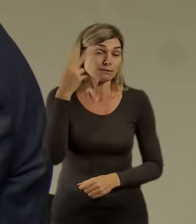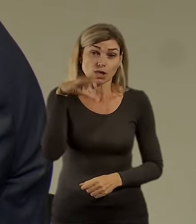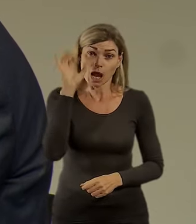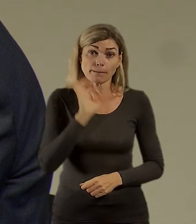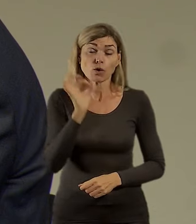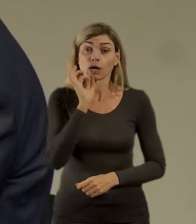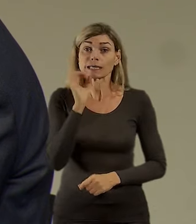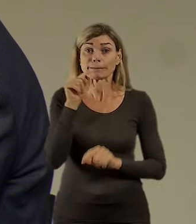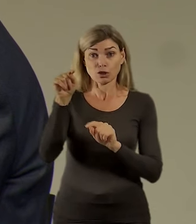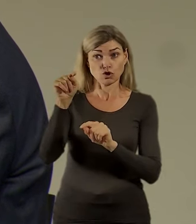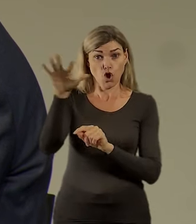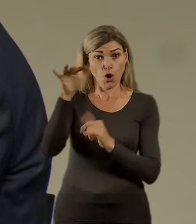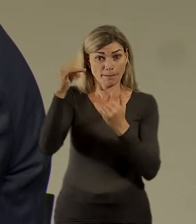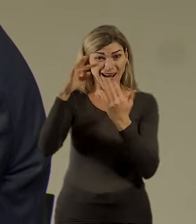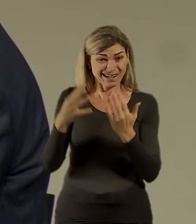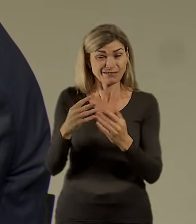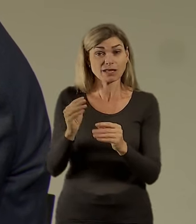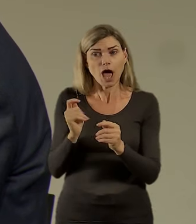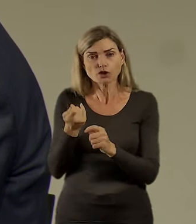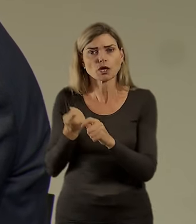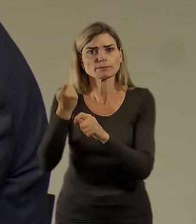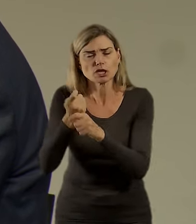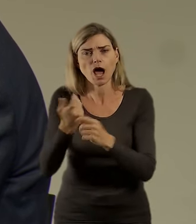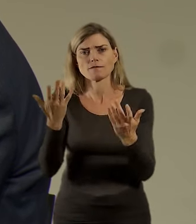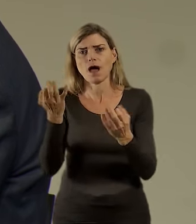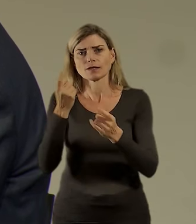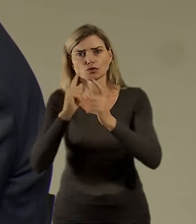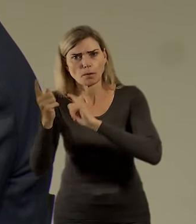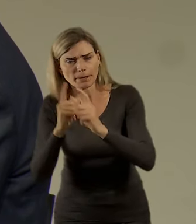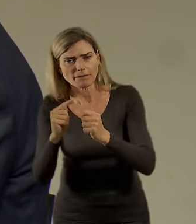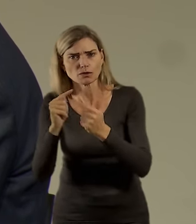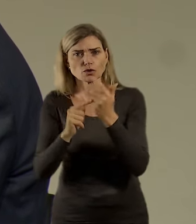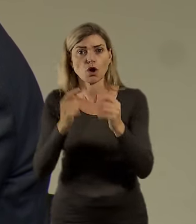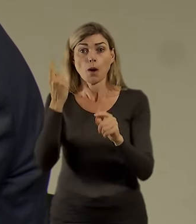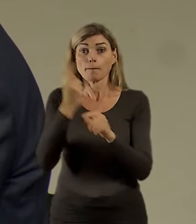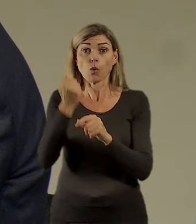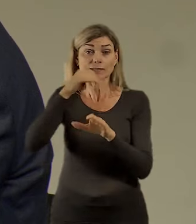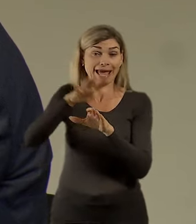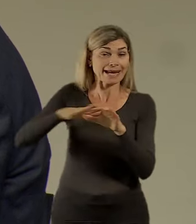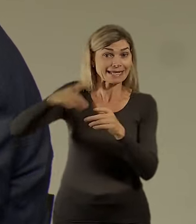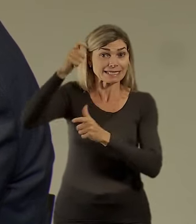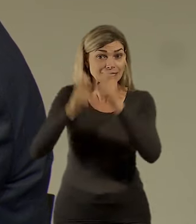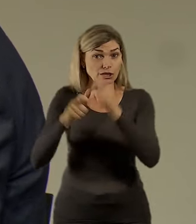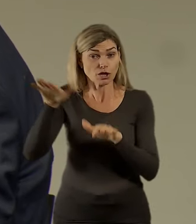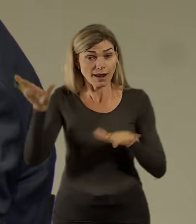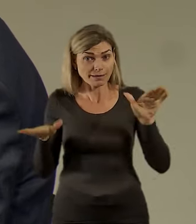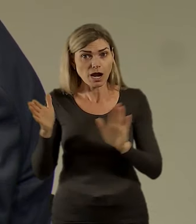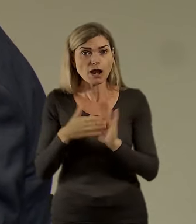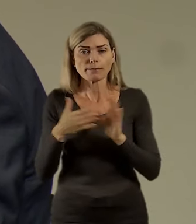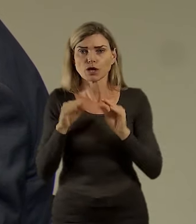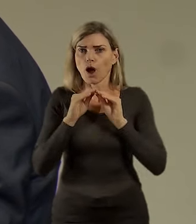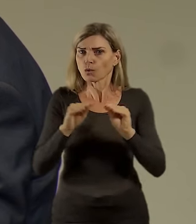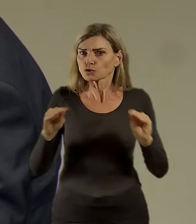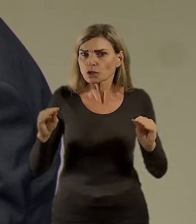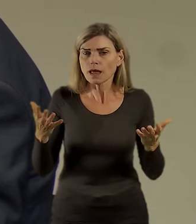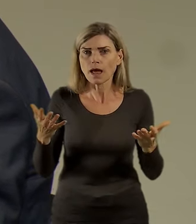tu dopravní infrastrukturu doplnit, tak tam nebudou pracovat jenom lidi z těch Letňan, protože třeba ty učitelé budou jezdit do škol po